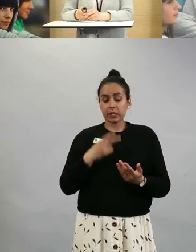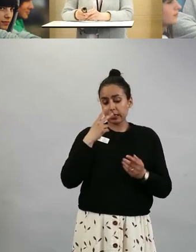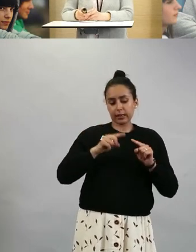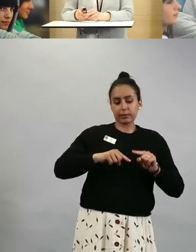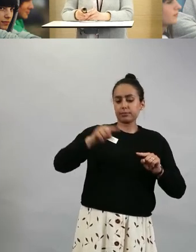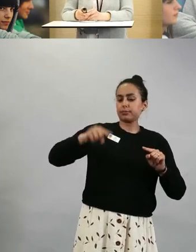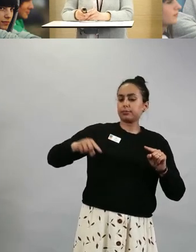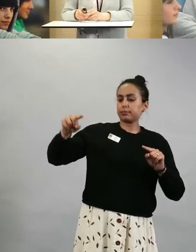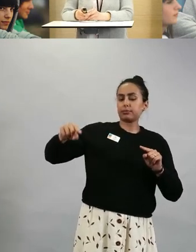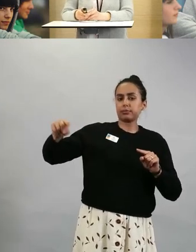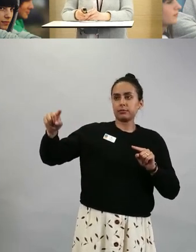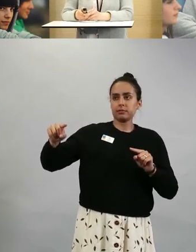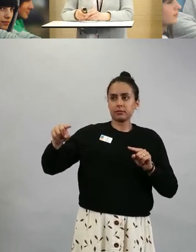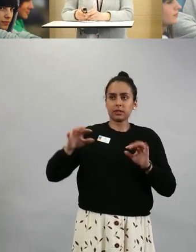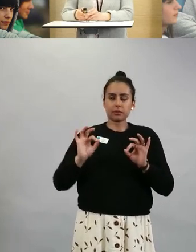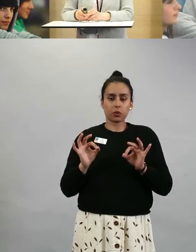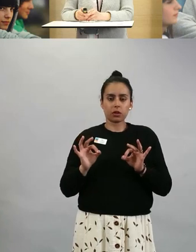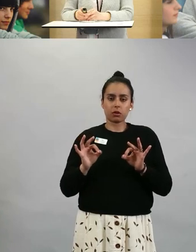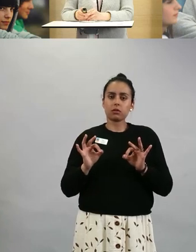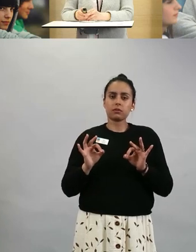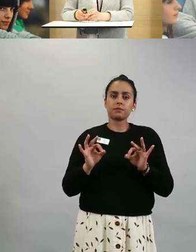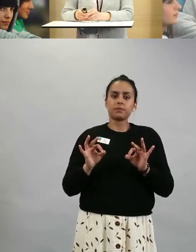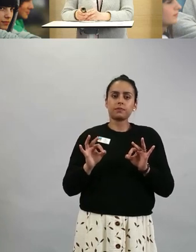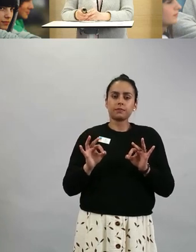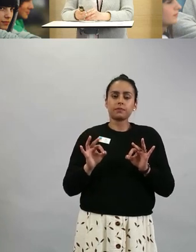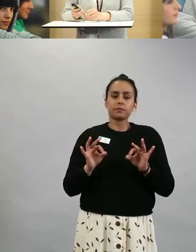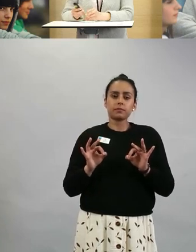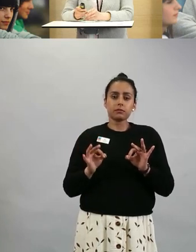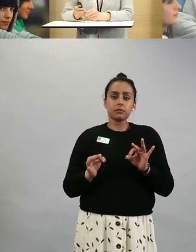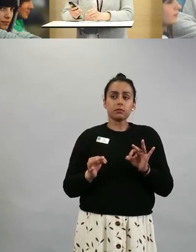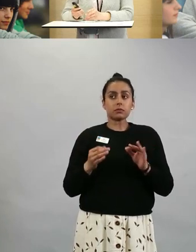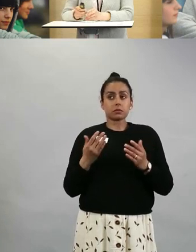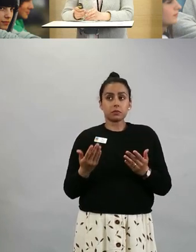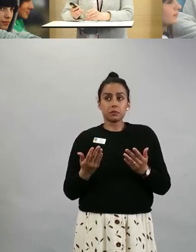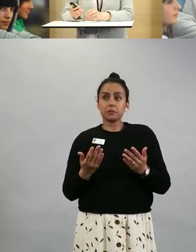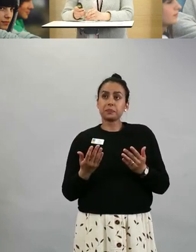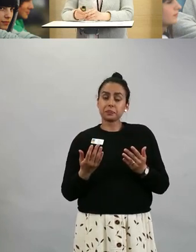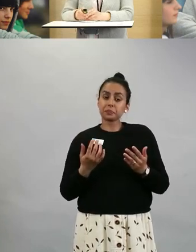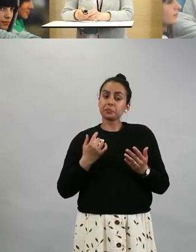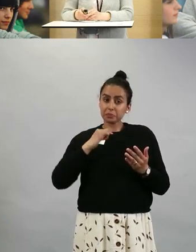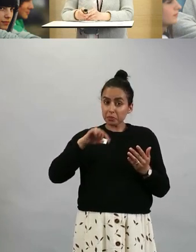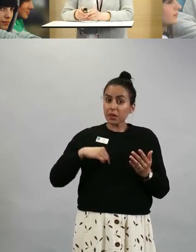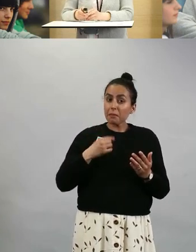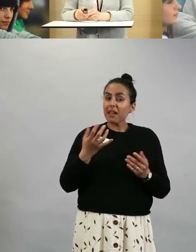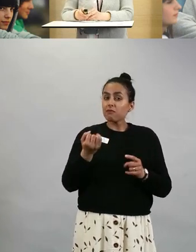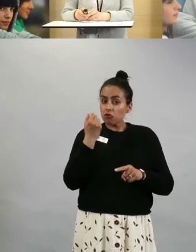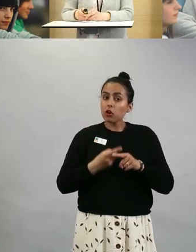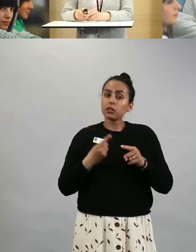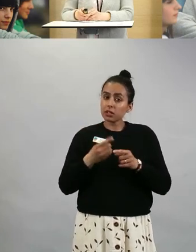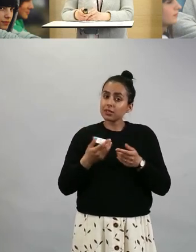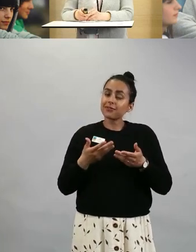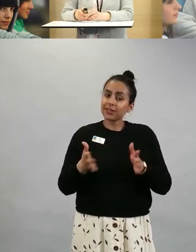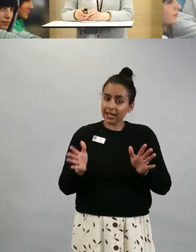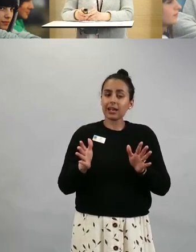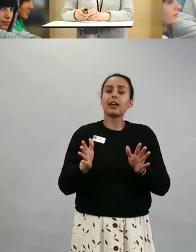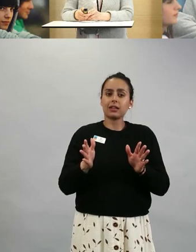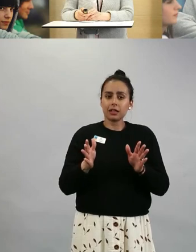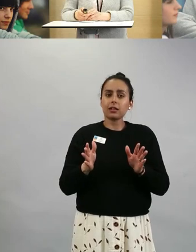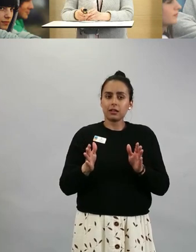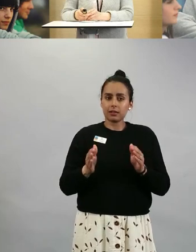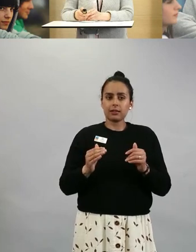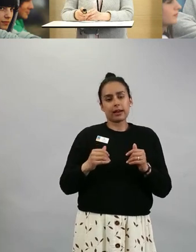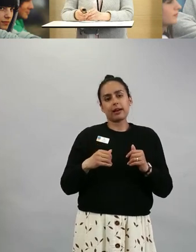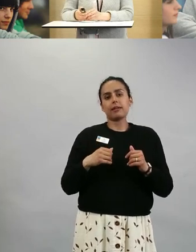antaa siitä, että meillä olisi mahdollisuus vielä lisätä tahtia. Että me voitaisiin olla lähempänä noita